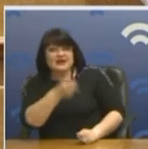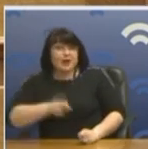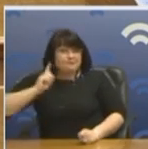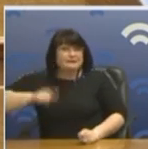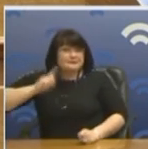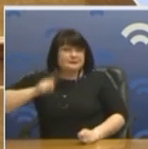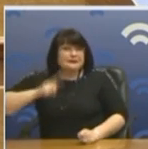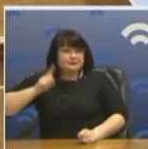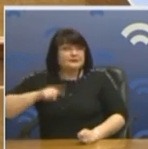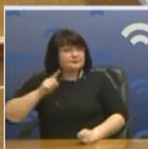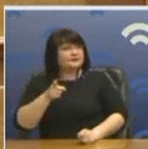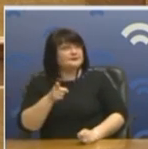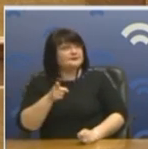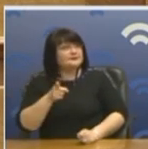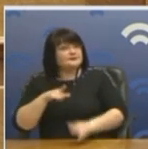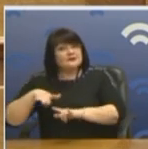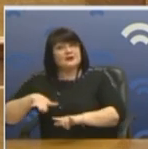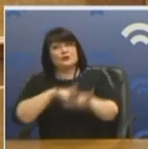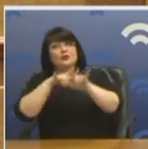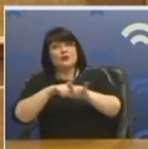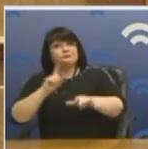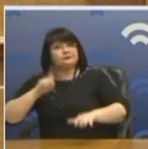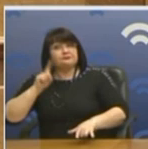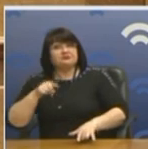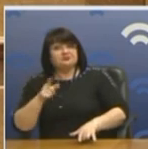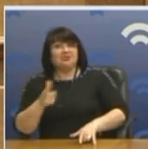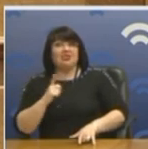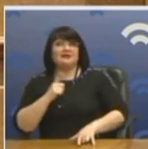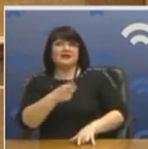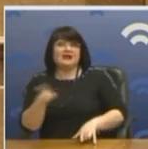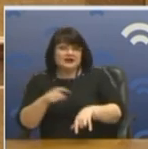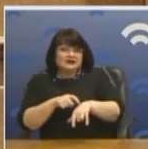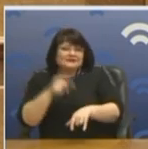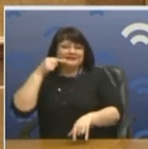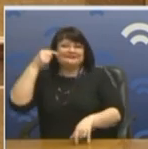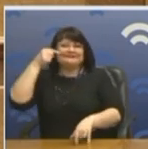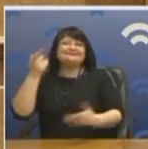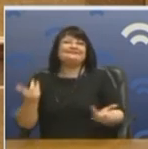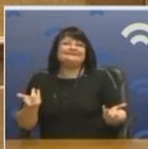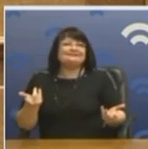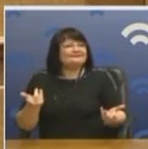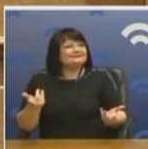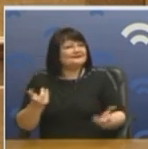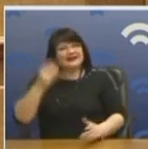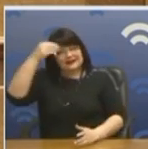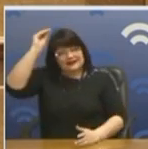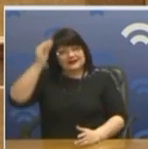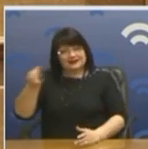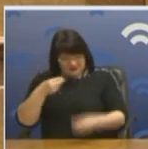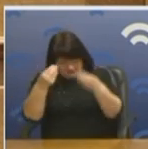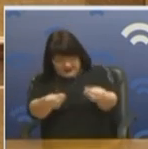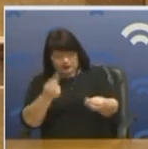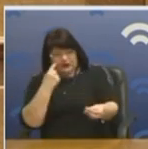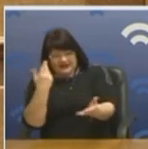27 παραβιάσεις, κύριε Πρωθυπουργέ. Και μου δίνει ευκαιρία ο κύριος Τσίπρας, το πρώτο πρωθυπουργός, να του καταθέσω. Πάρτε λοιπόν